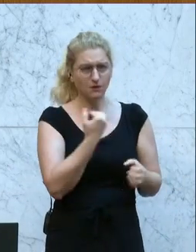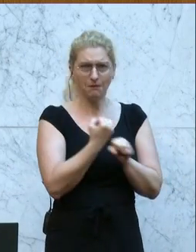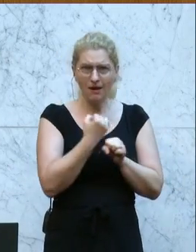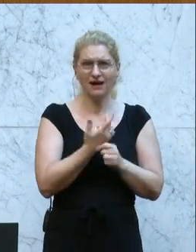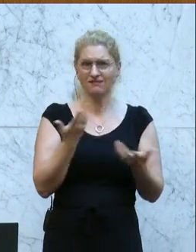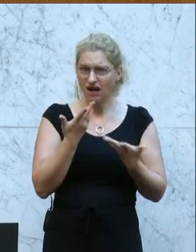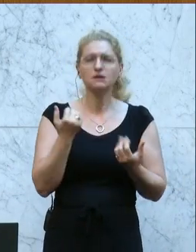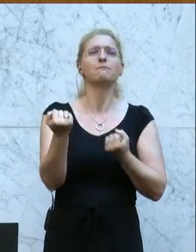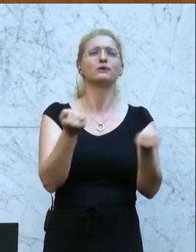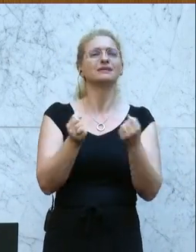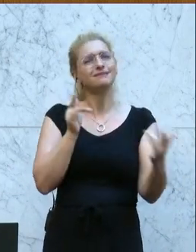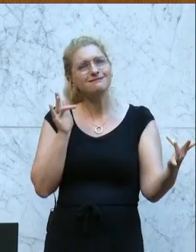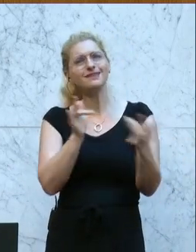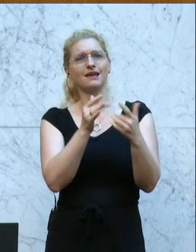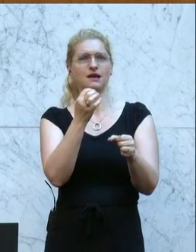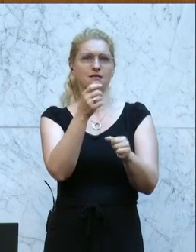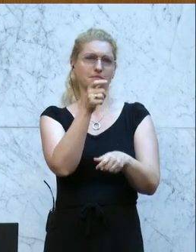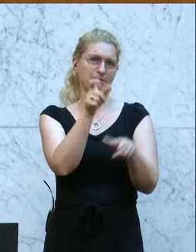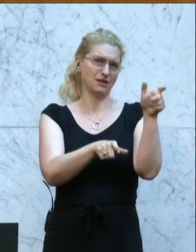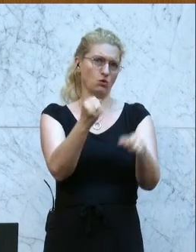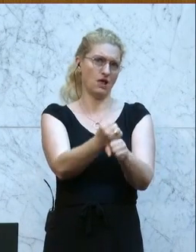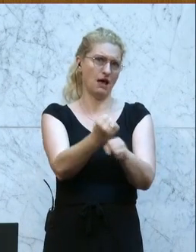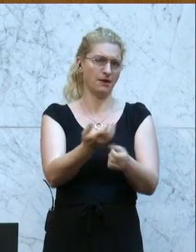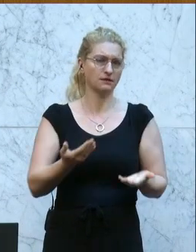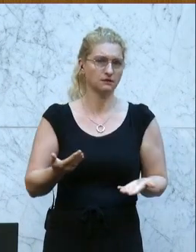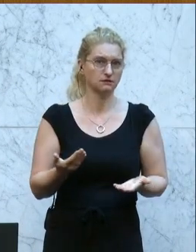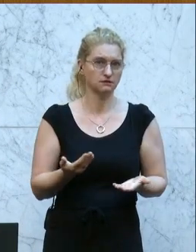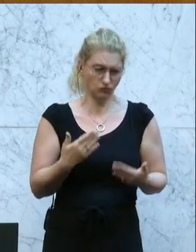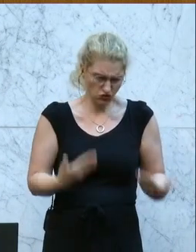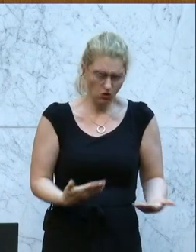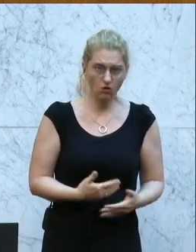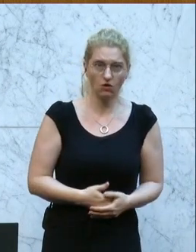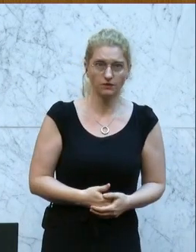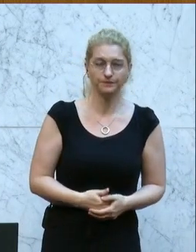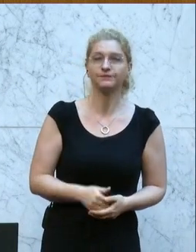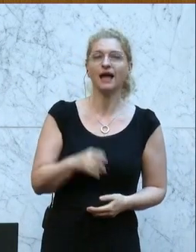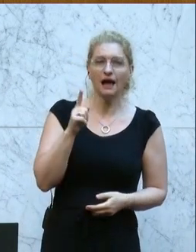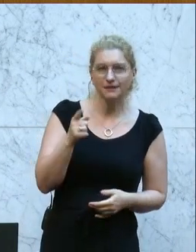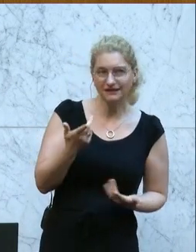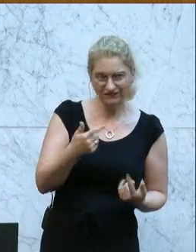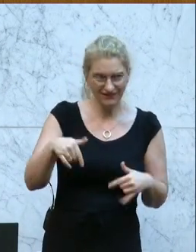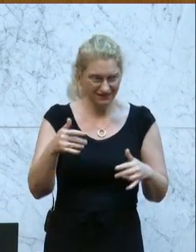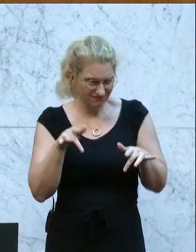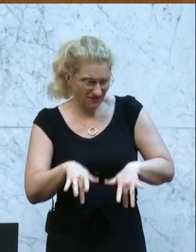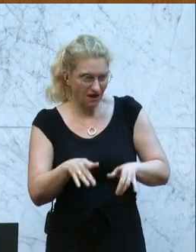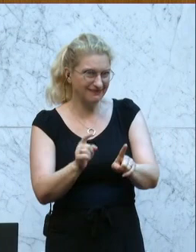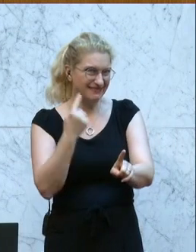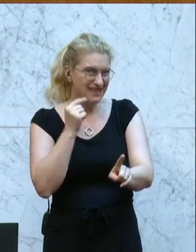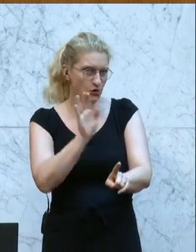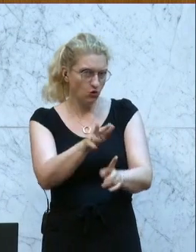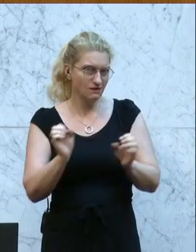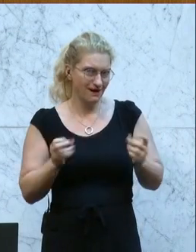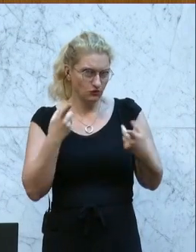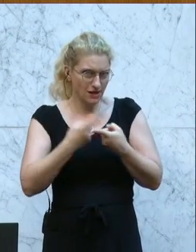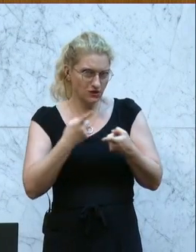arbeitende Menschen. Das ist einfach so. Aber wir diskutieren eigentlich gerade eine Aktuelle Stunde der NEOS mit dem